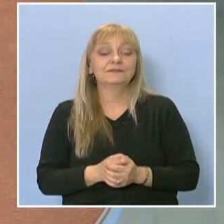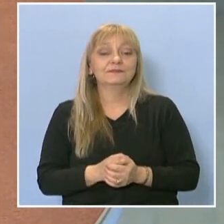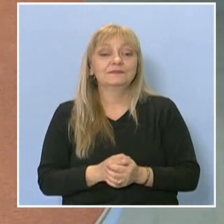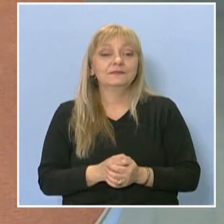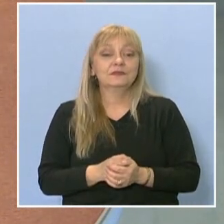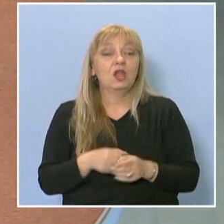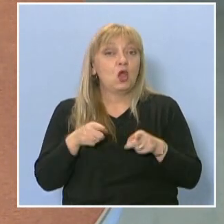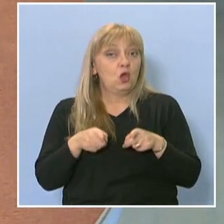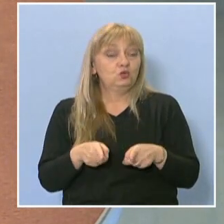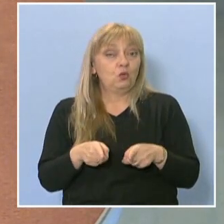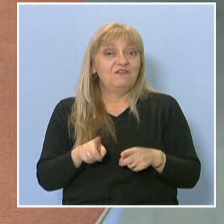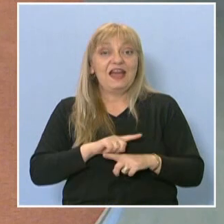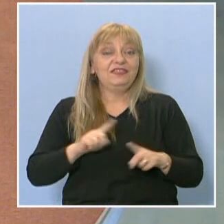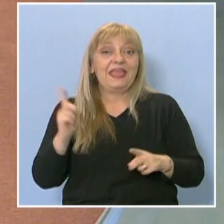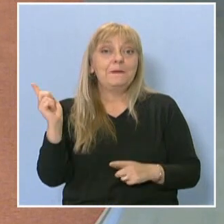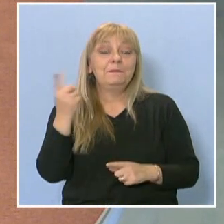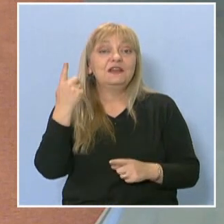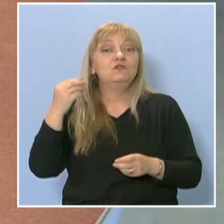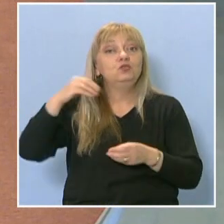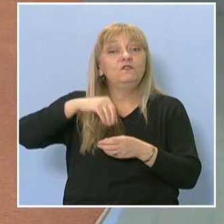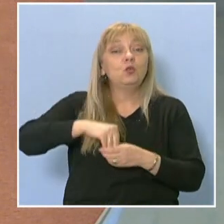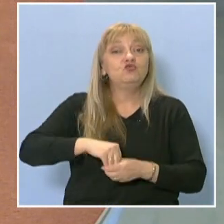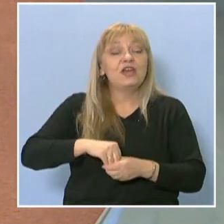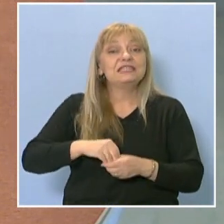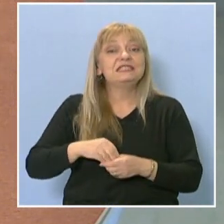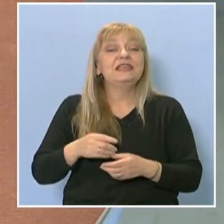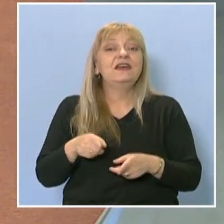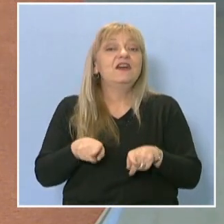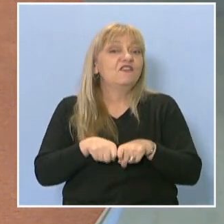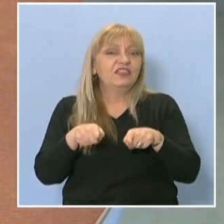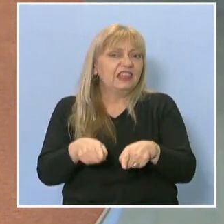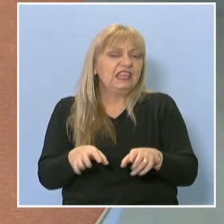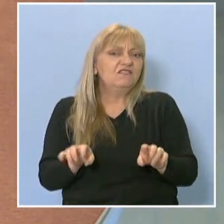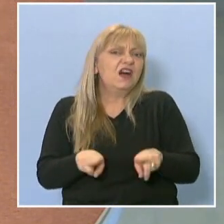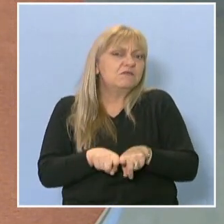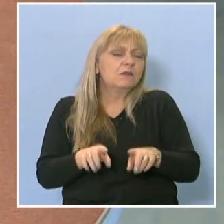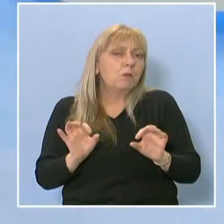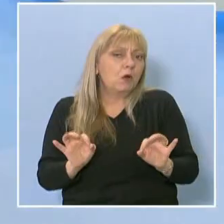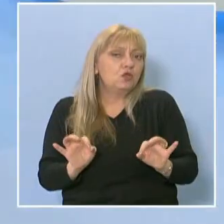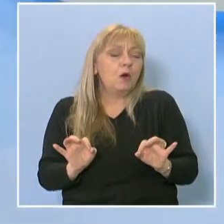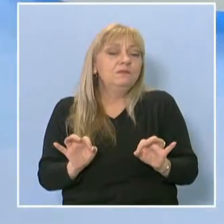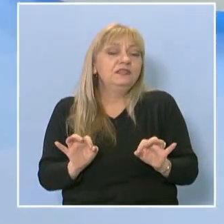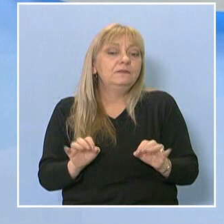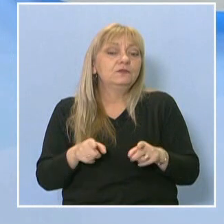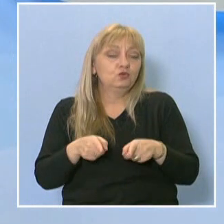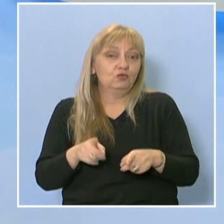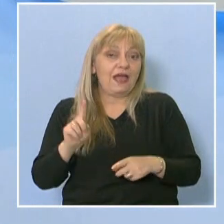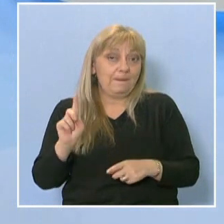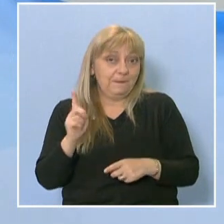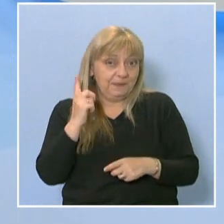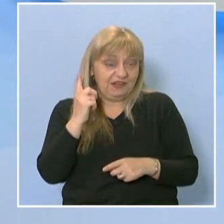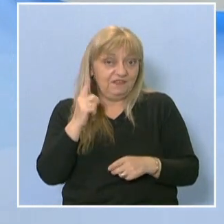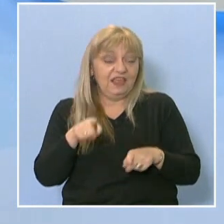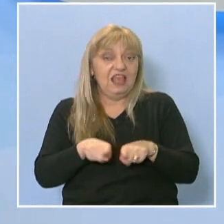Това всъщност не е първото ви участие в такива подобни... Това е първи такова